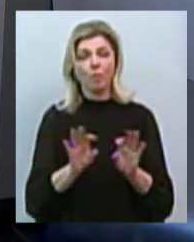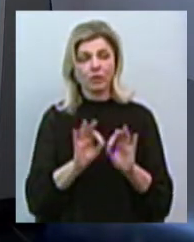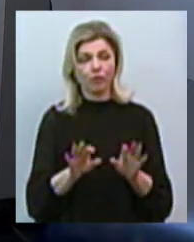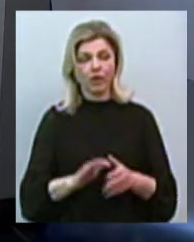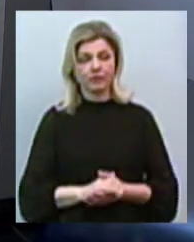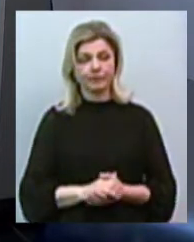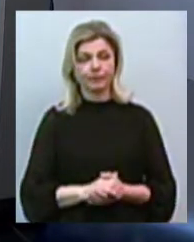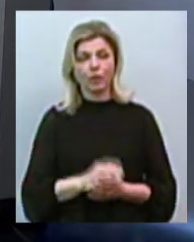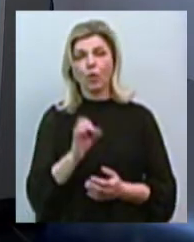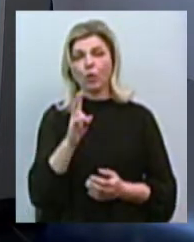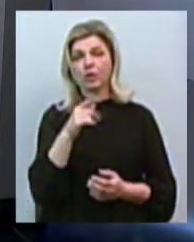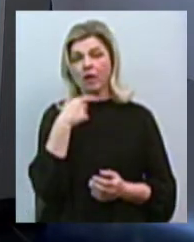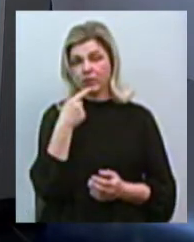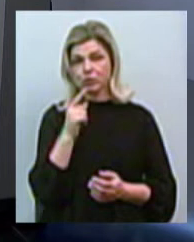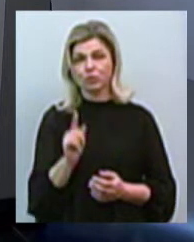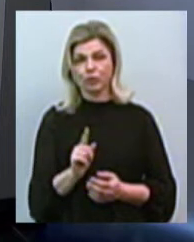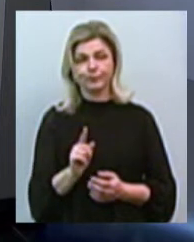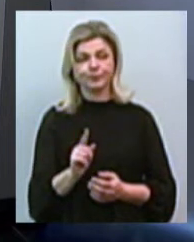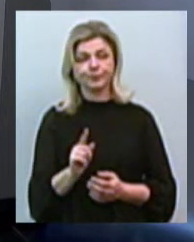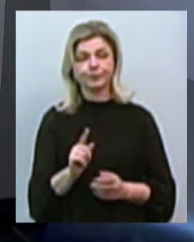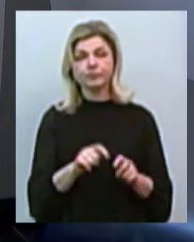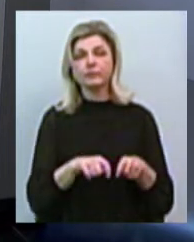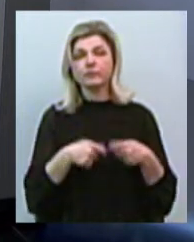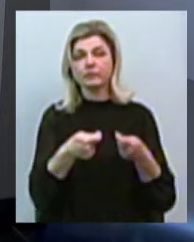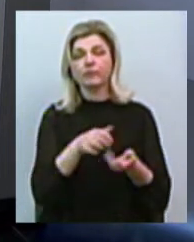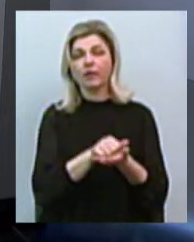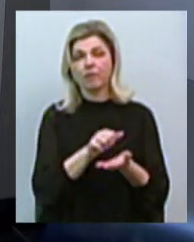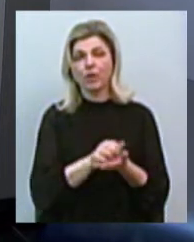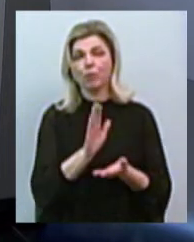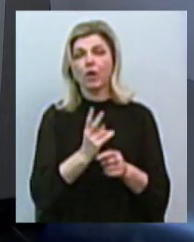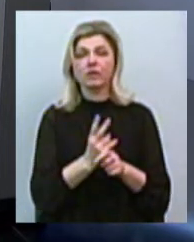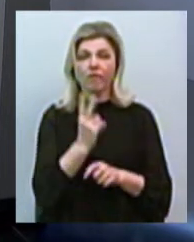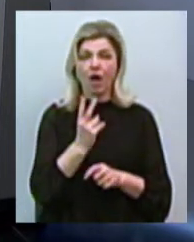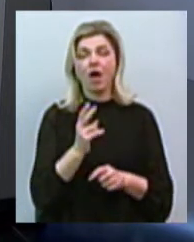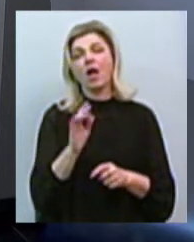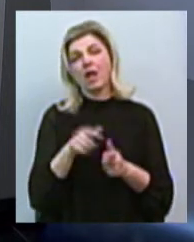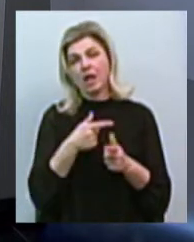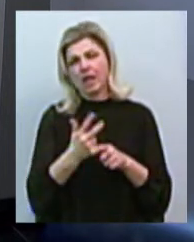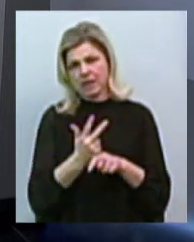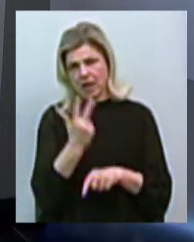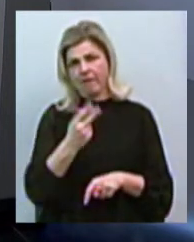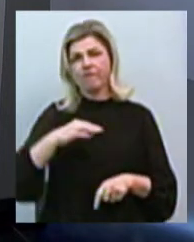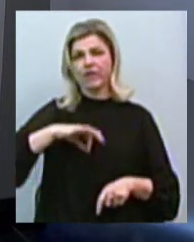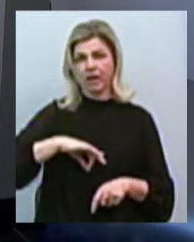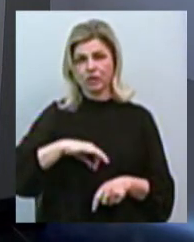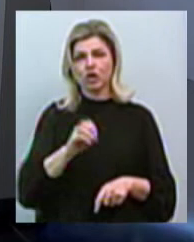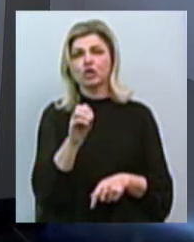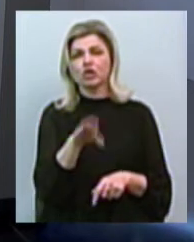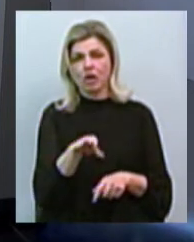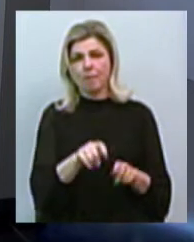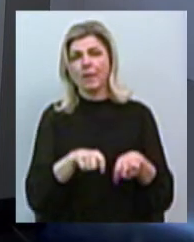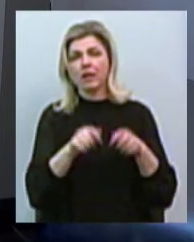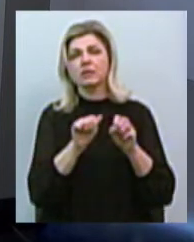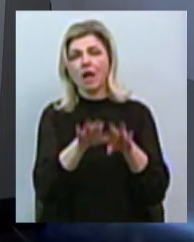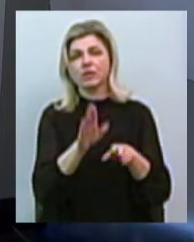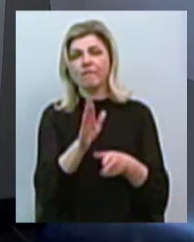Він сказав, що передача в концесію буде вдвічі або й втричі вигідніша, ніж передача в оренду